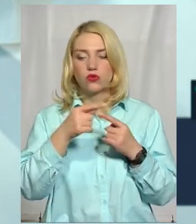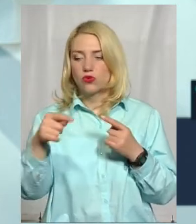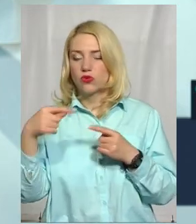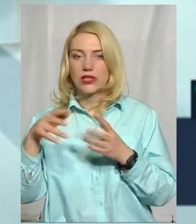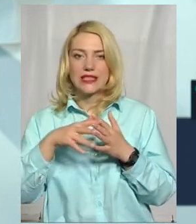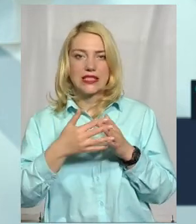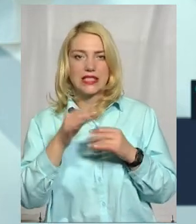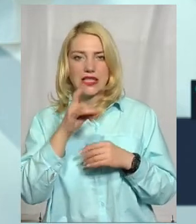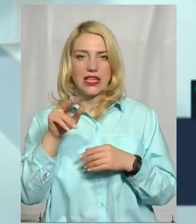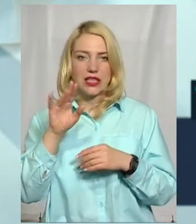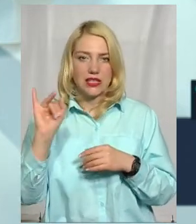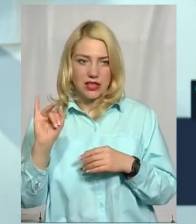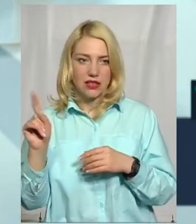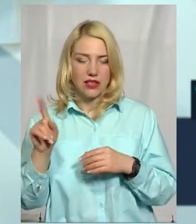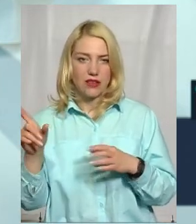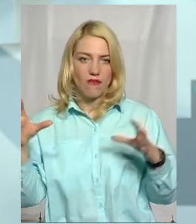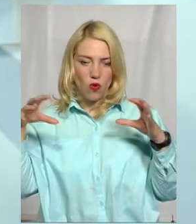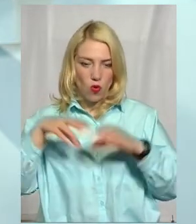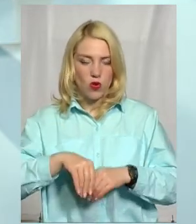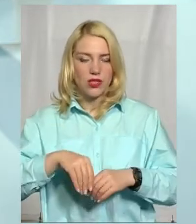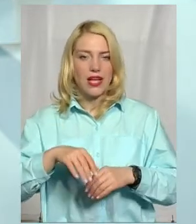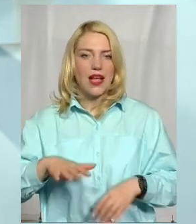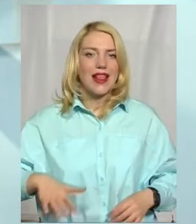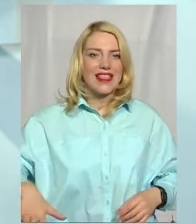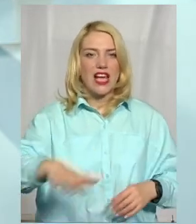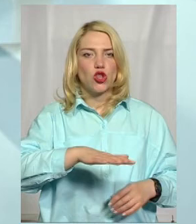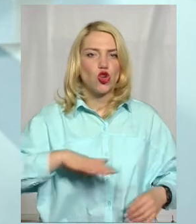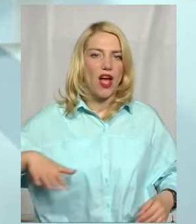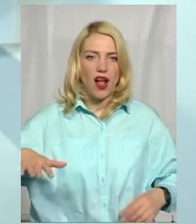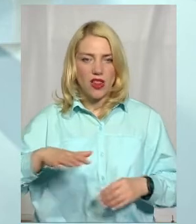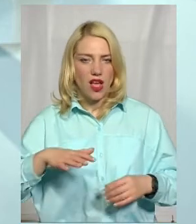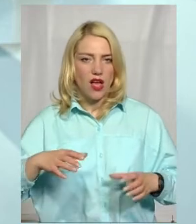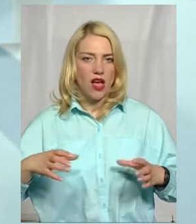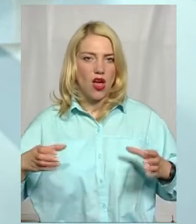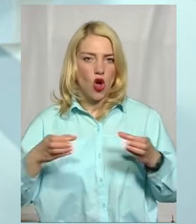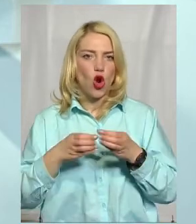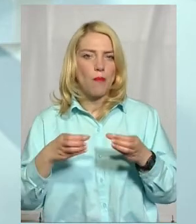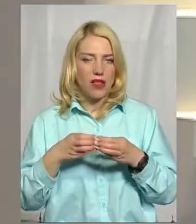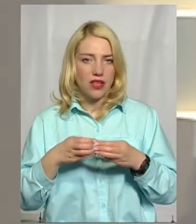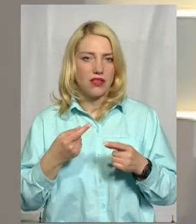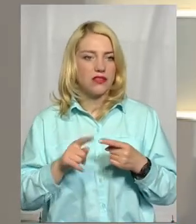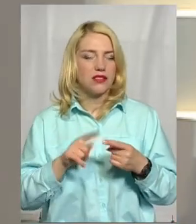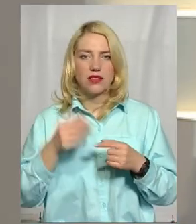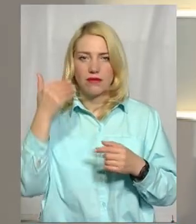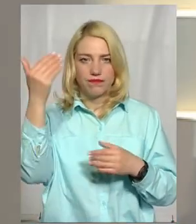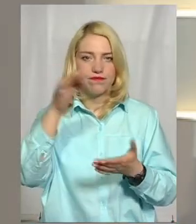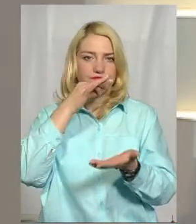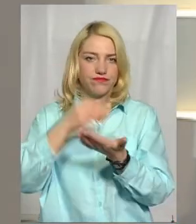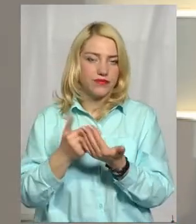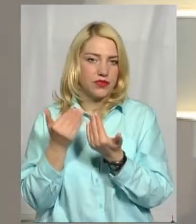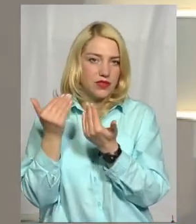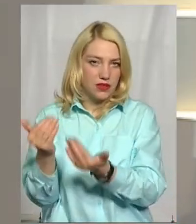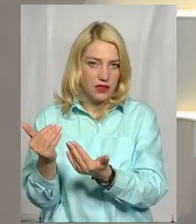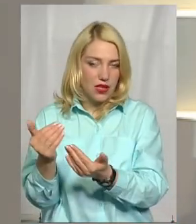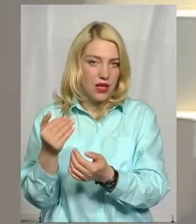які знаходяться в вже створених об'єднаних територіальних громадах, це вже компетенція саме об'єднаних територіальних громад.